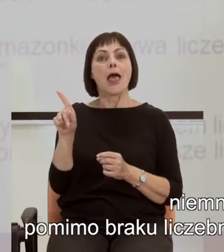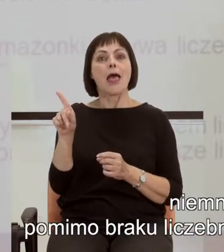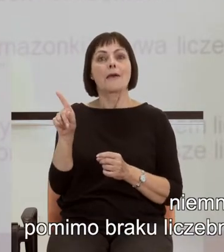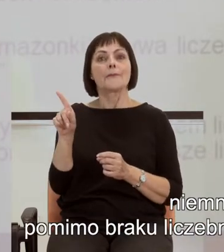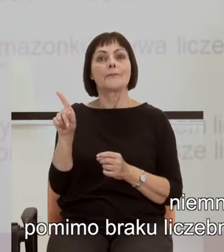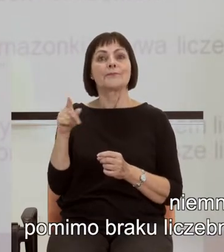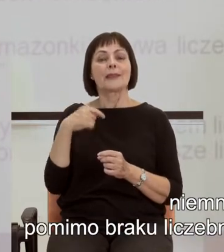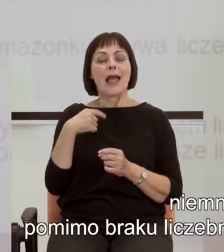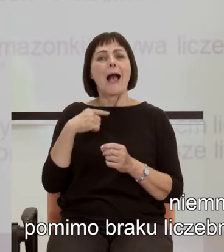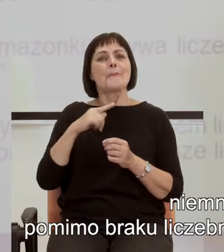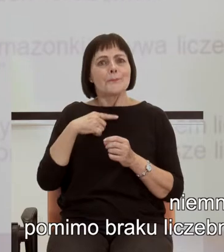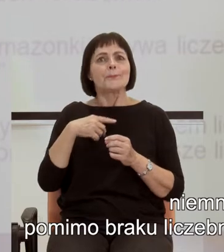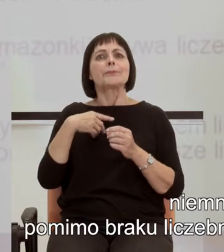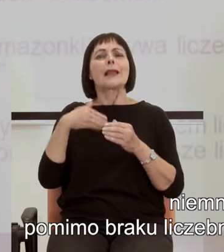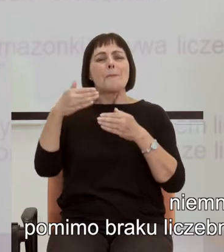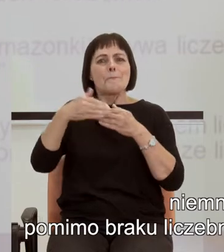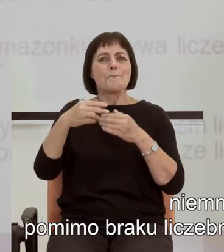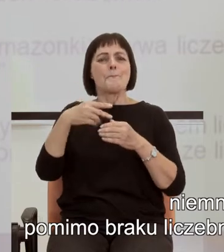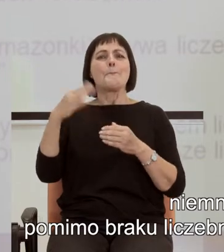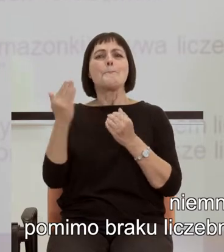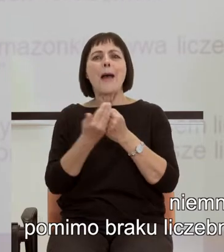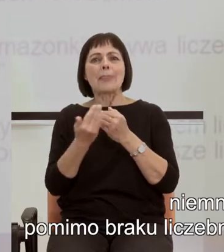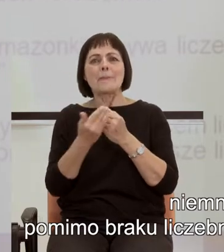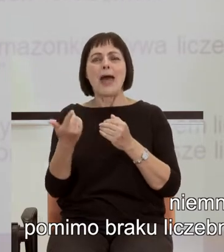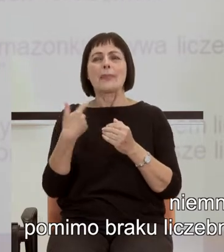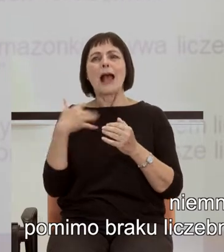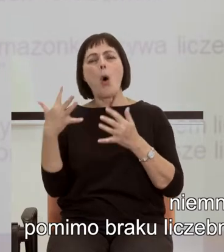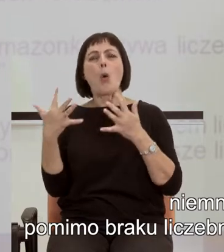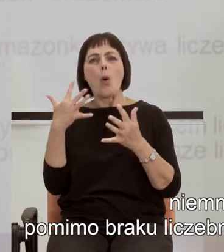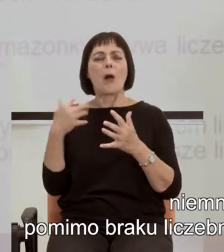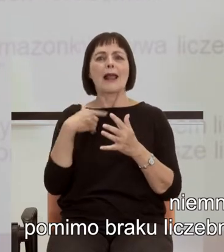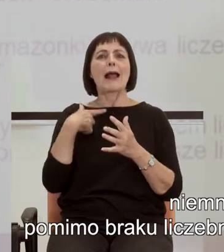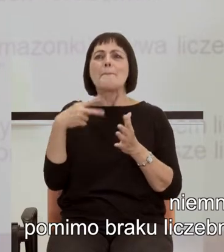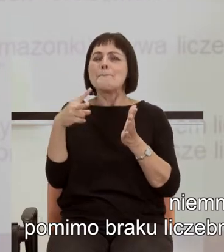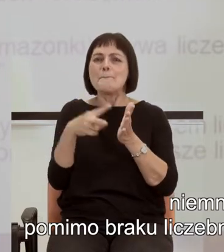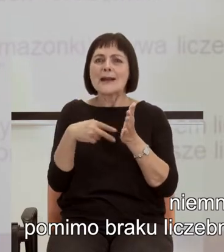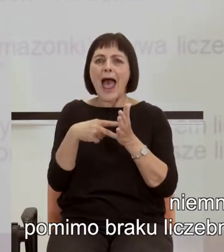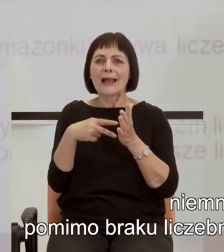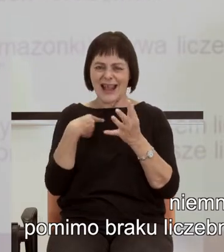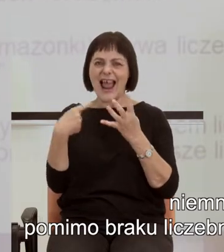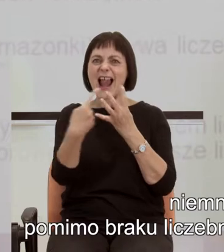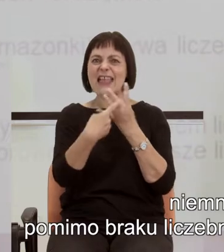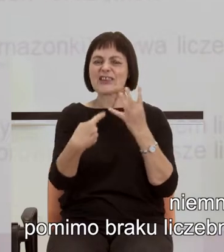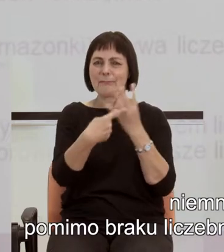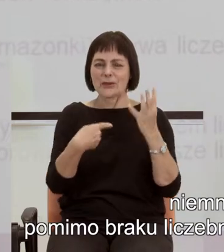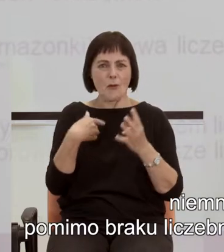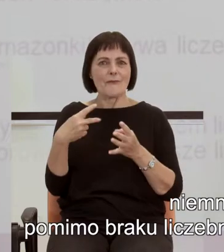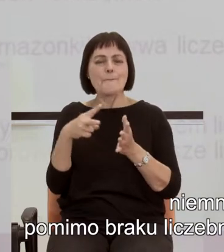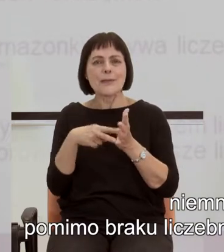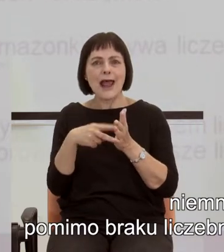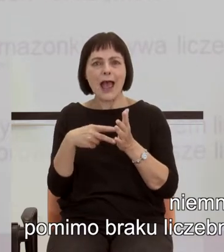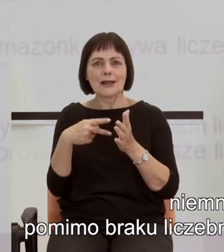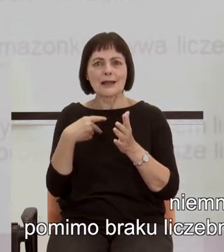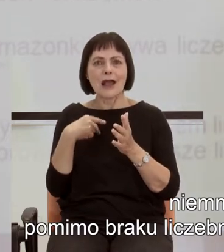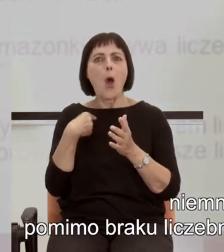taka przybliżona matematyka, pomimo braku liczebników, pomimo braku, powiedzmy,